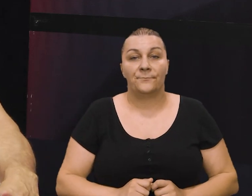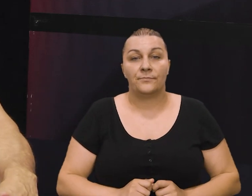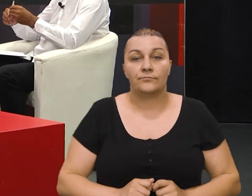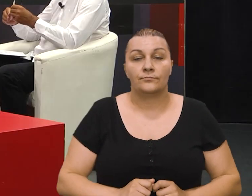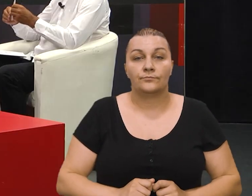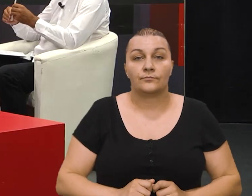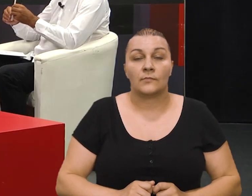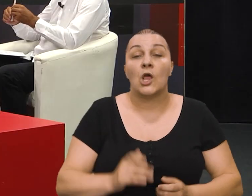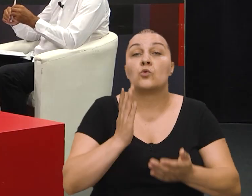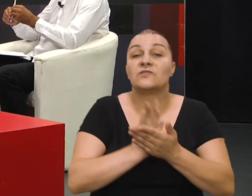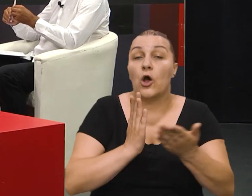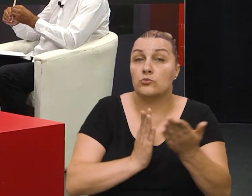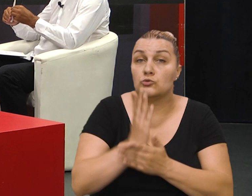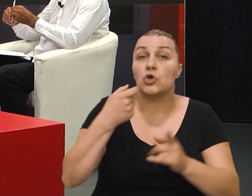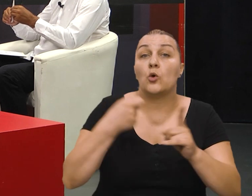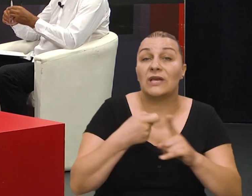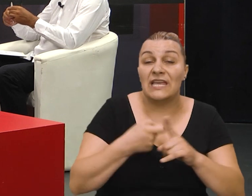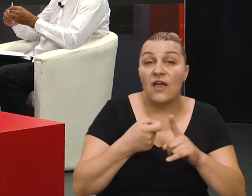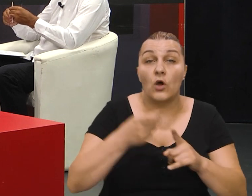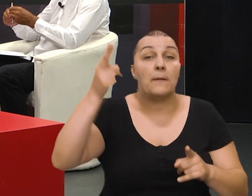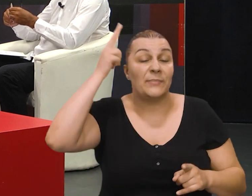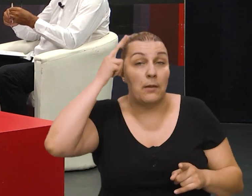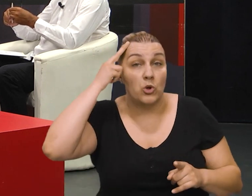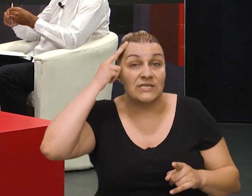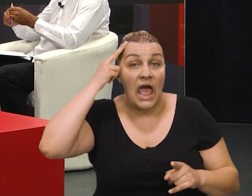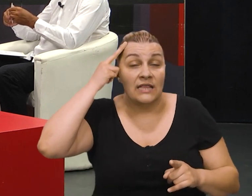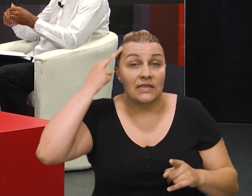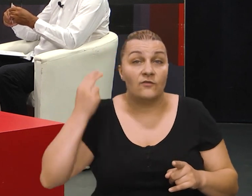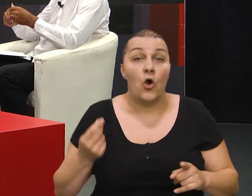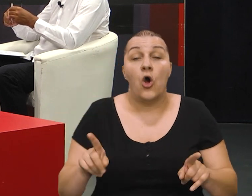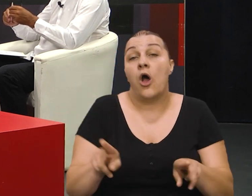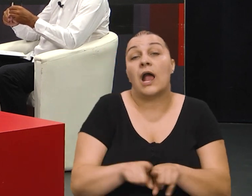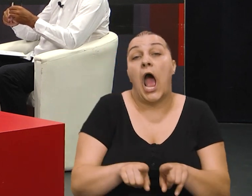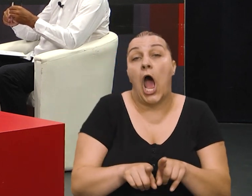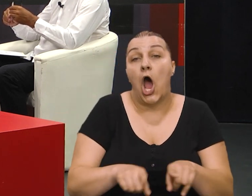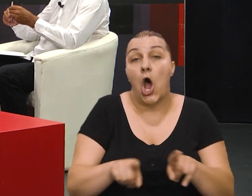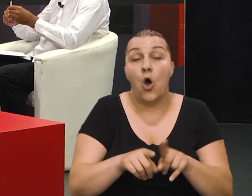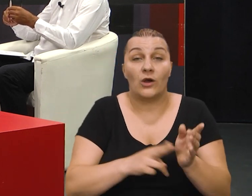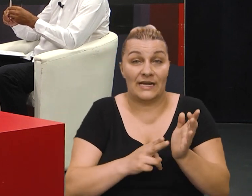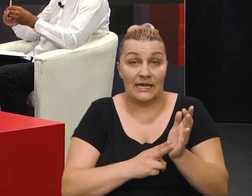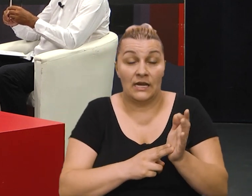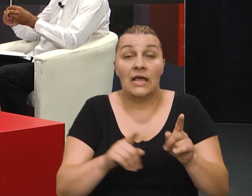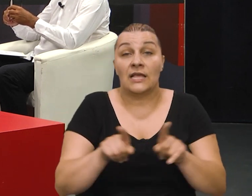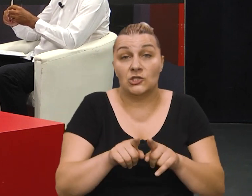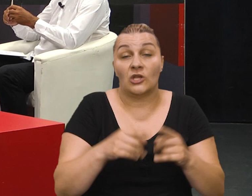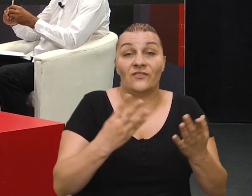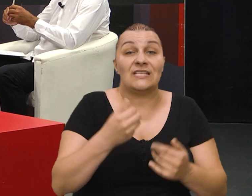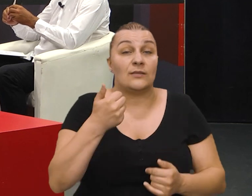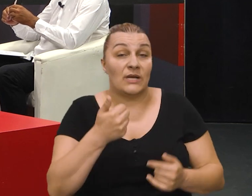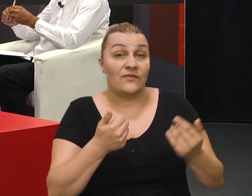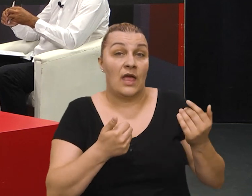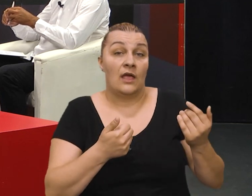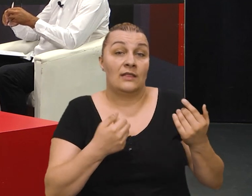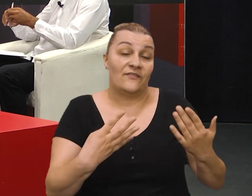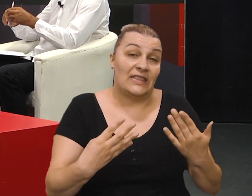slučaju Kijevo je i u tom dijelu prepoznatljivo kao i a la Knin a da ne govorimo da je 10 i da je 11